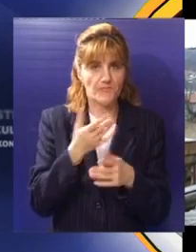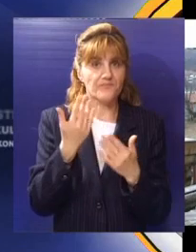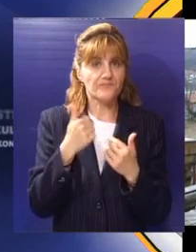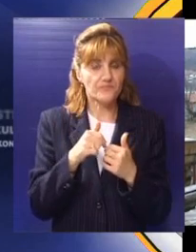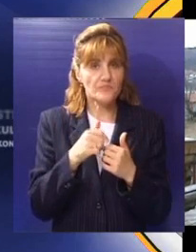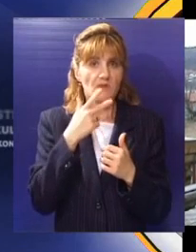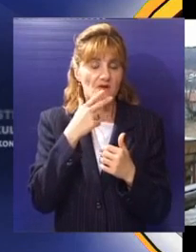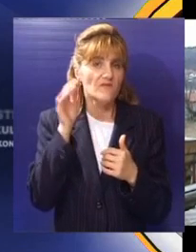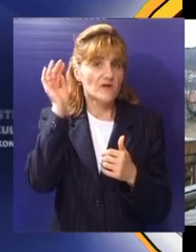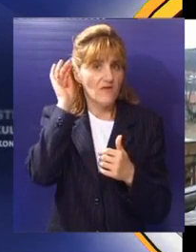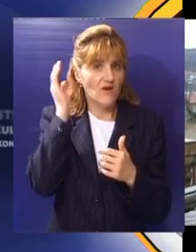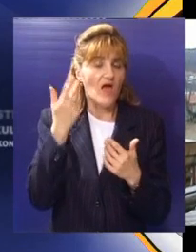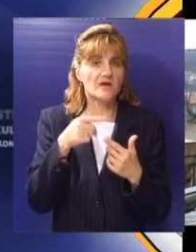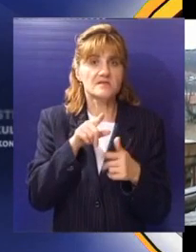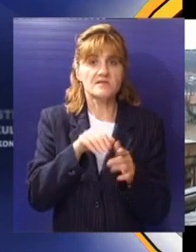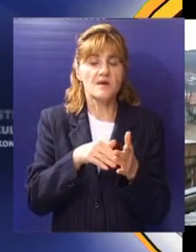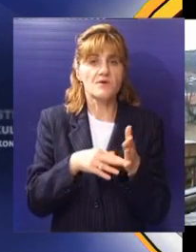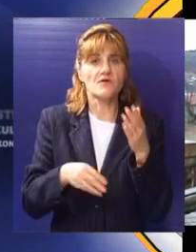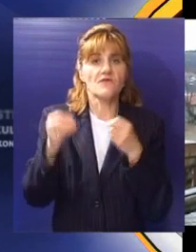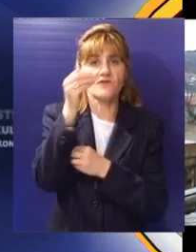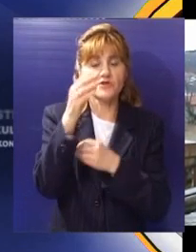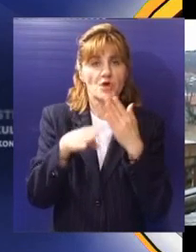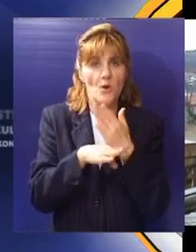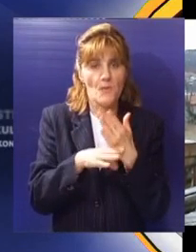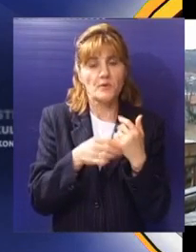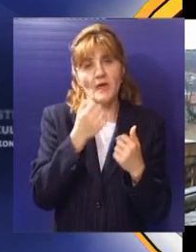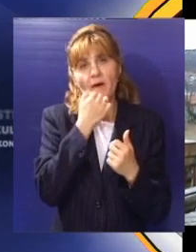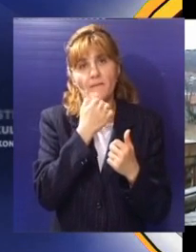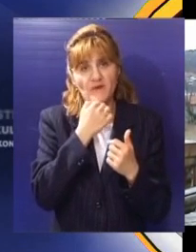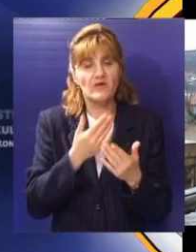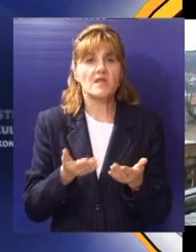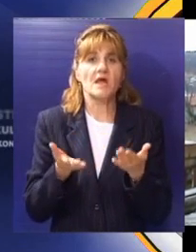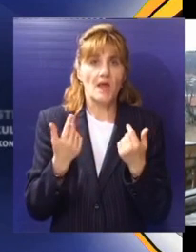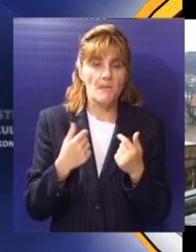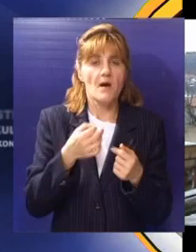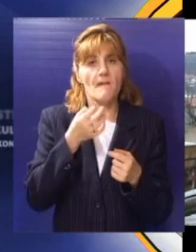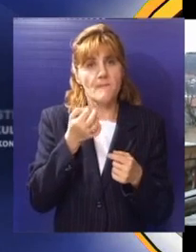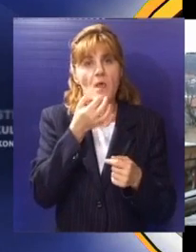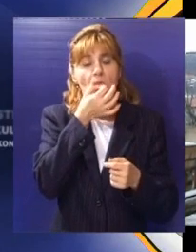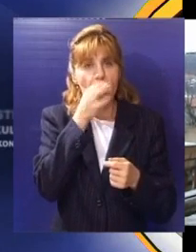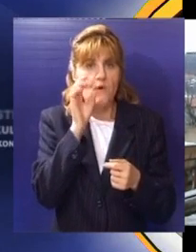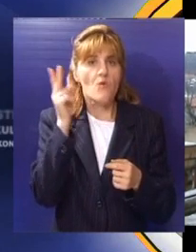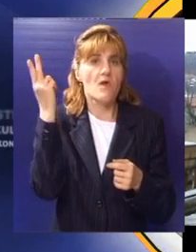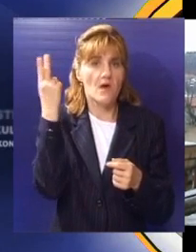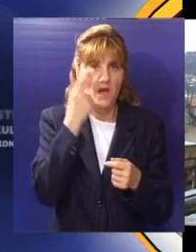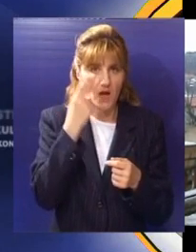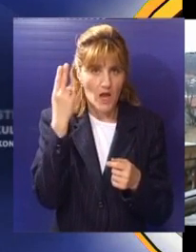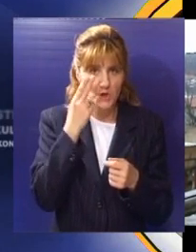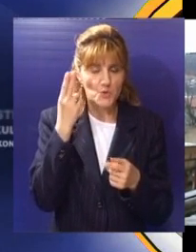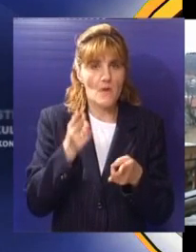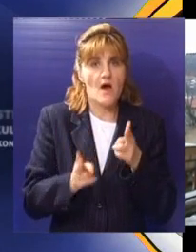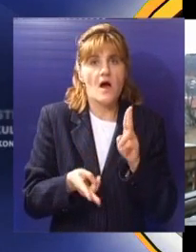vlade su više kočnica nego lokomotiva. Privatni sektor ipak malo se bolje rezumije